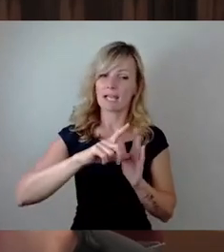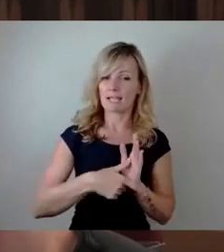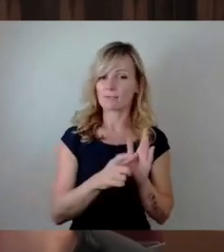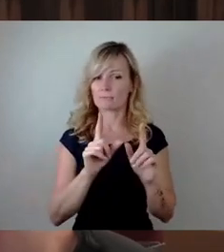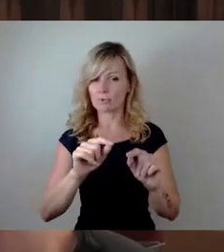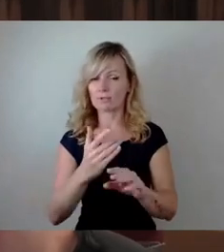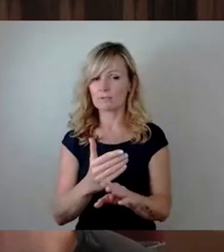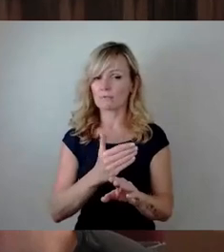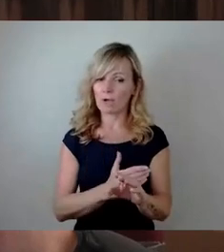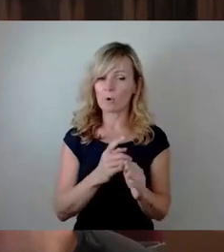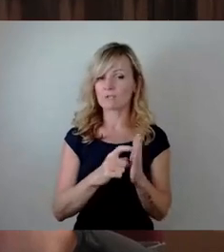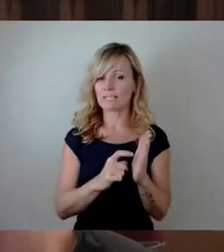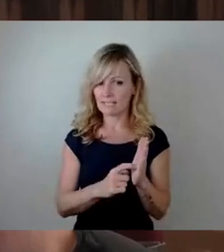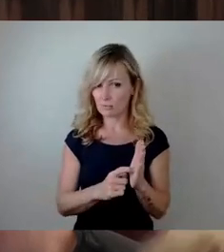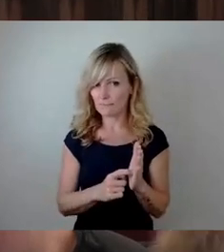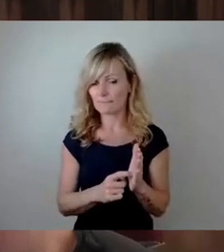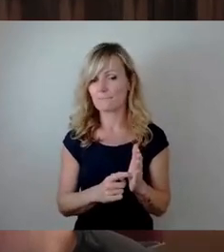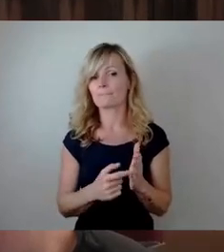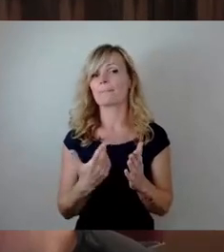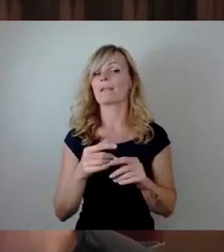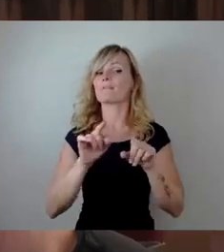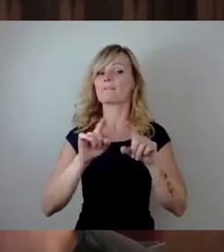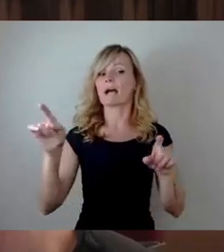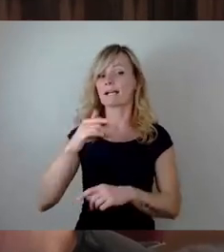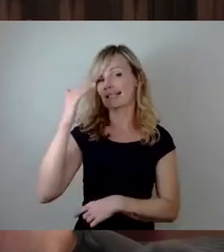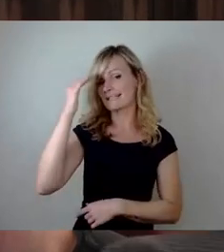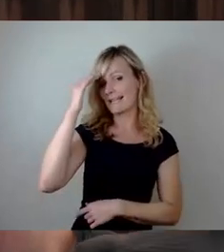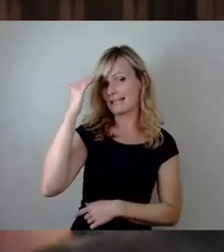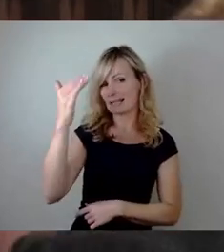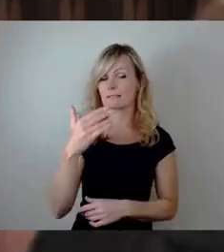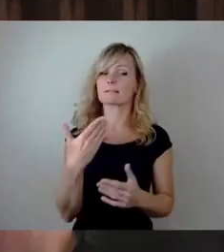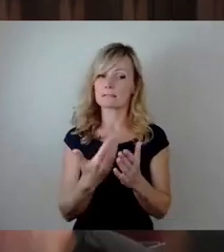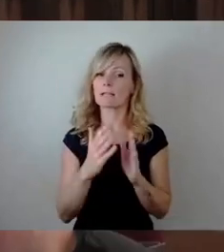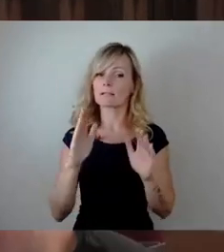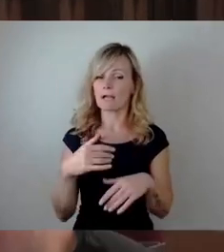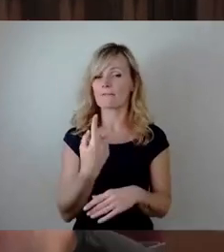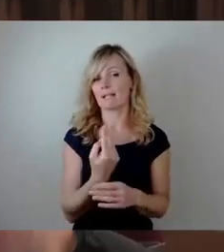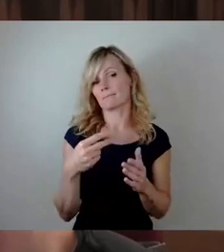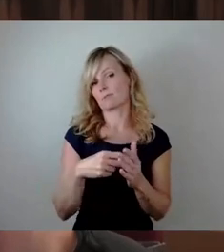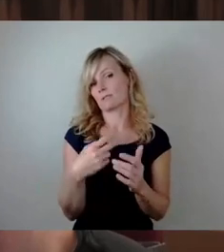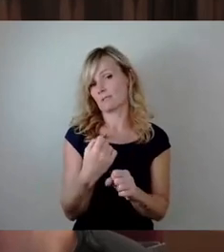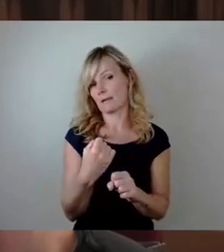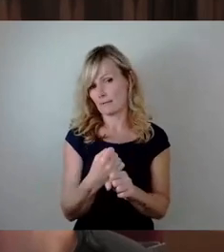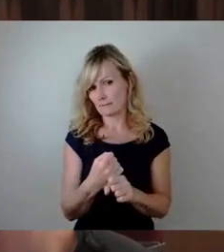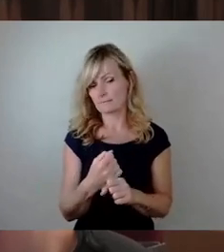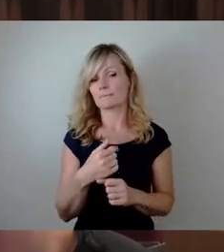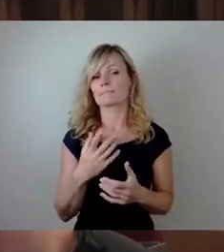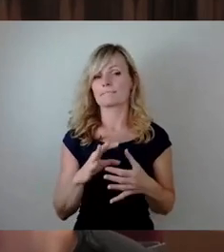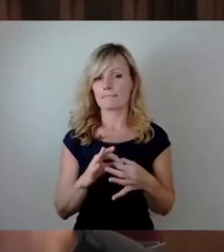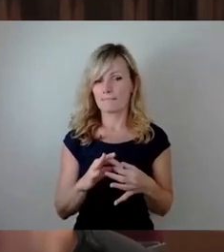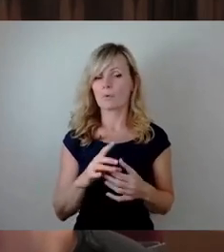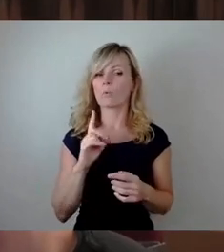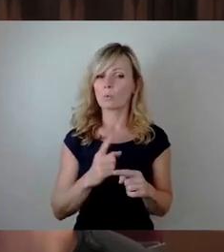vorausgesetzte Fachkenntnis, entsprechend selbstständiges Erarbeiten eines Ergebnisses unter Entwicklung einer eigenen